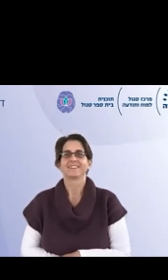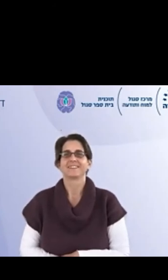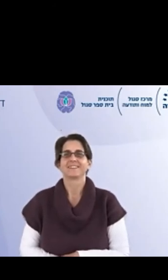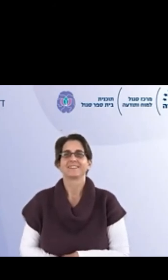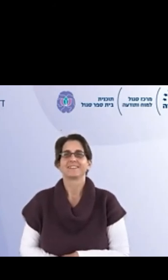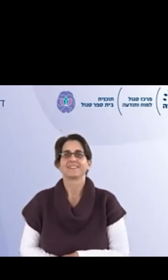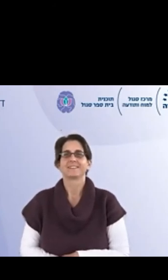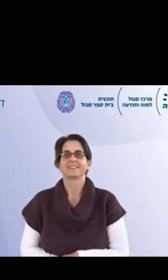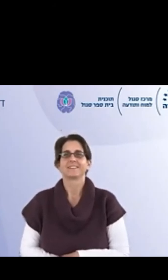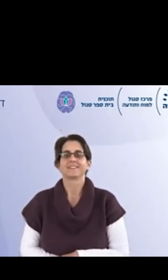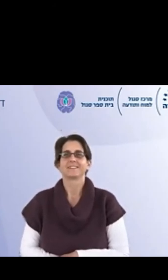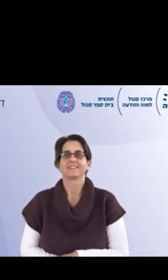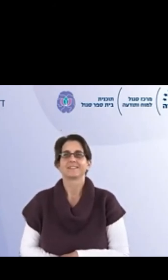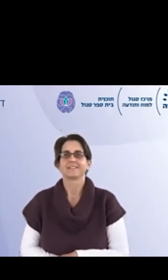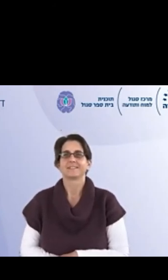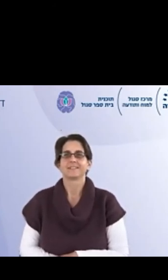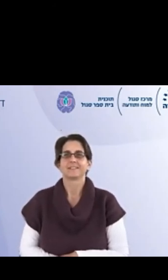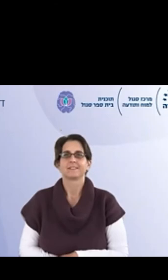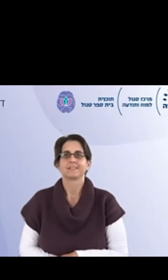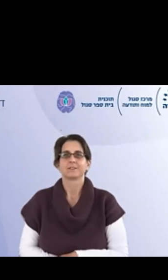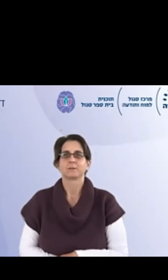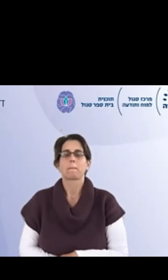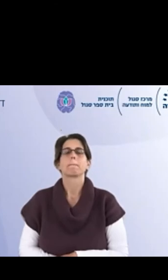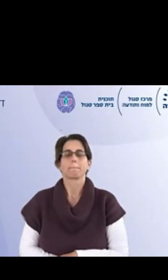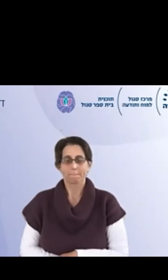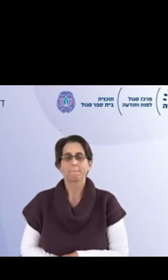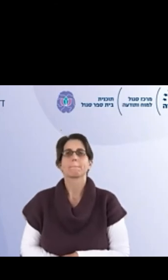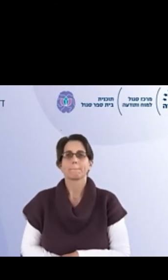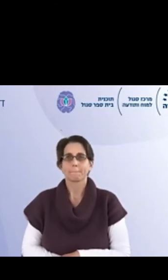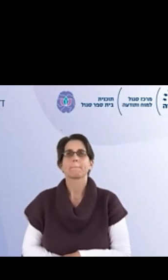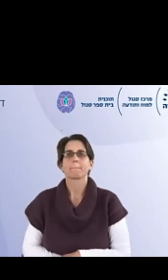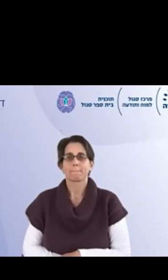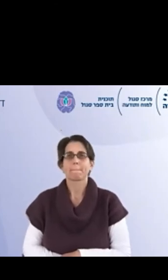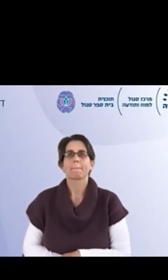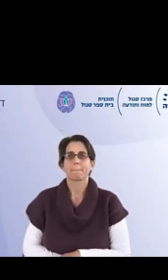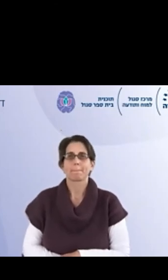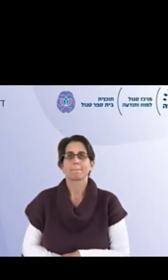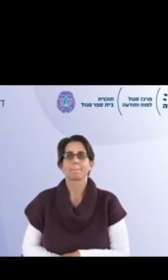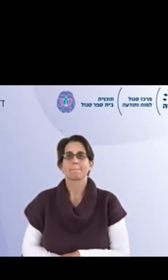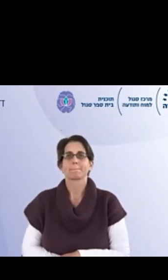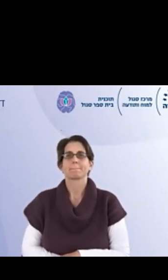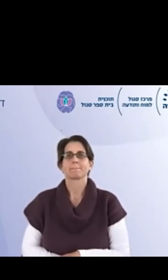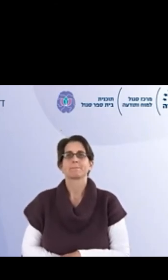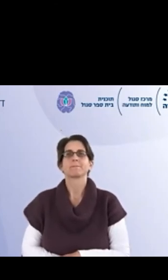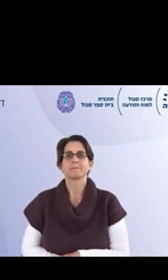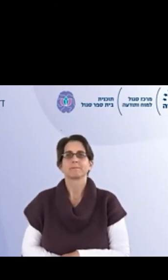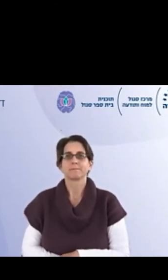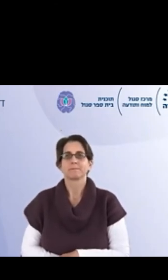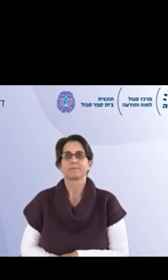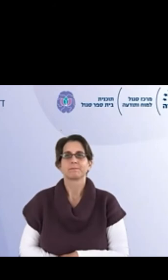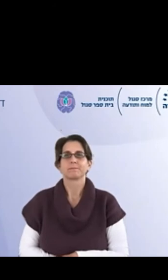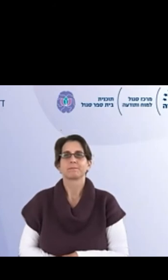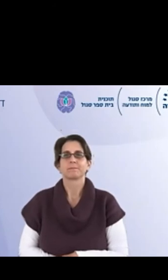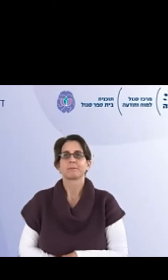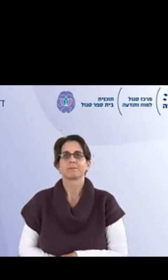משהו, כדאי מאוד בהתחלה להתבסס על מה שיש, בצורך העניין אם יש ישיבת הנהלה פעם בשבוע, אז כדאי להתחיל את ישיבת הנהלה בתרגול,